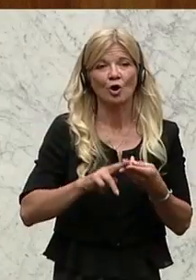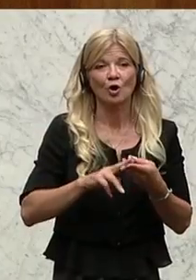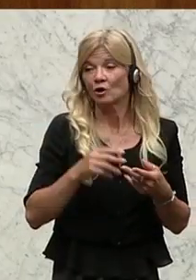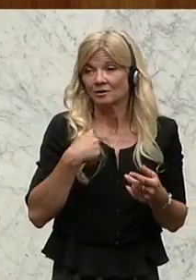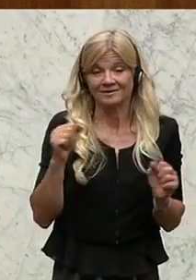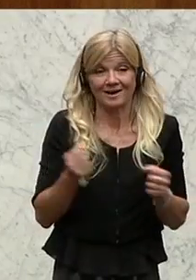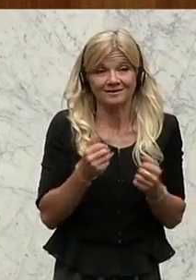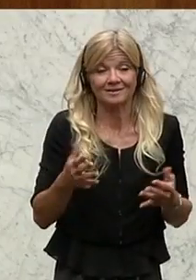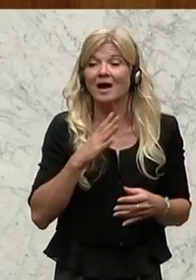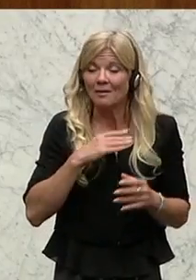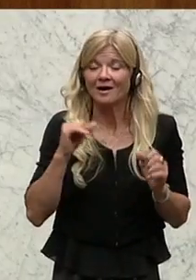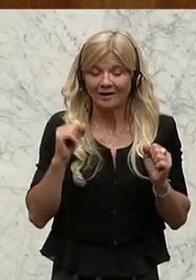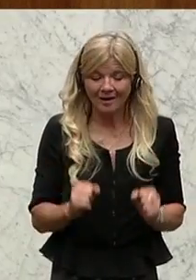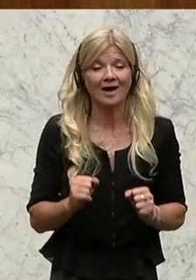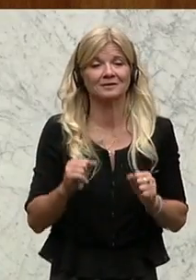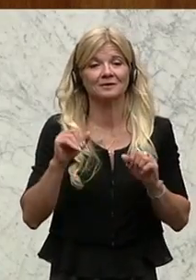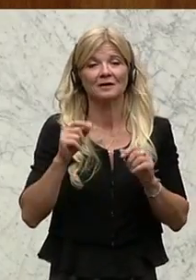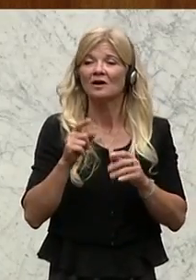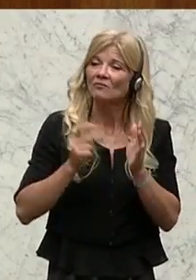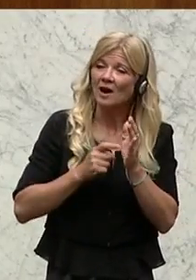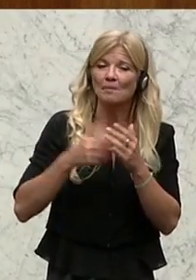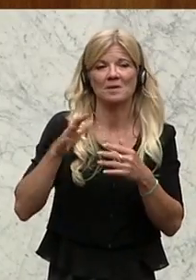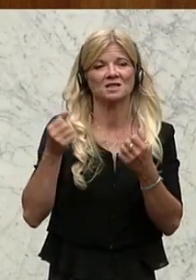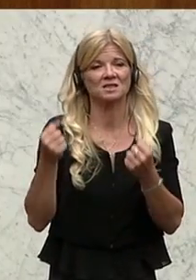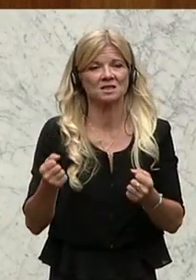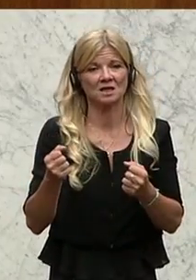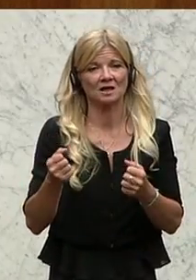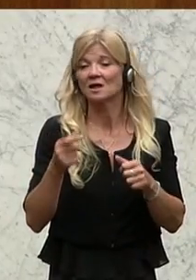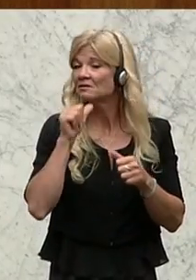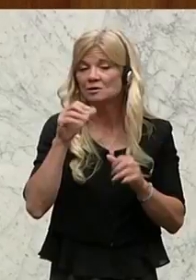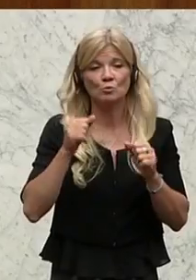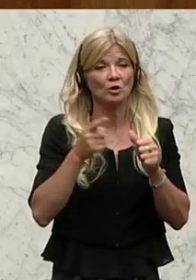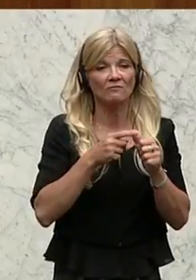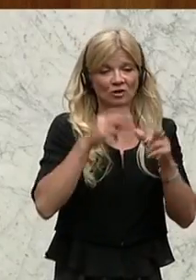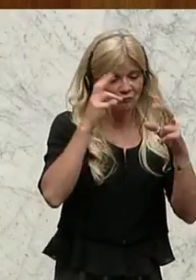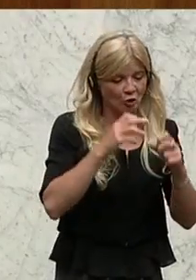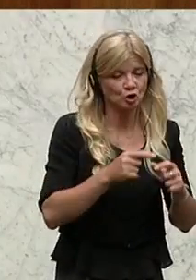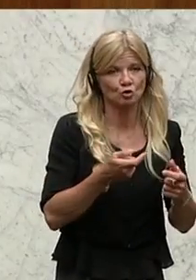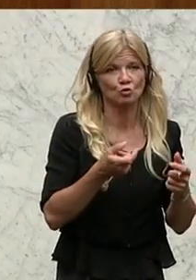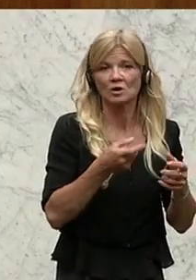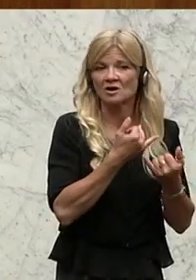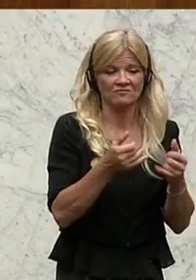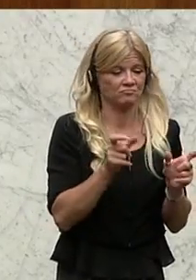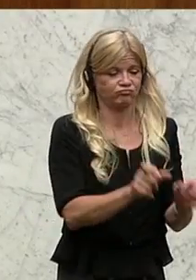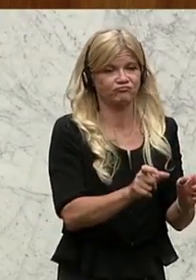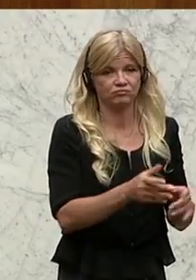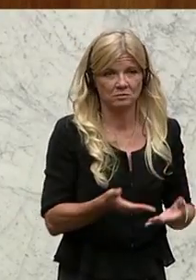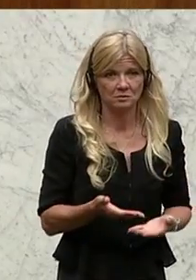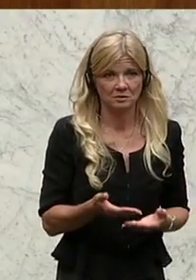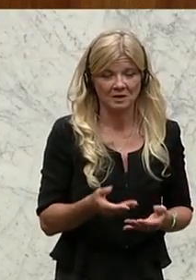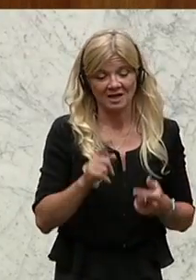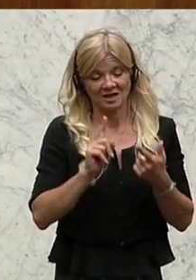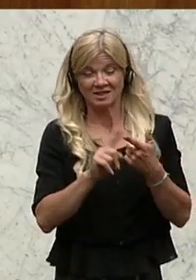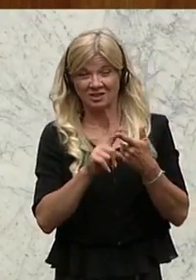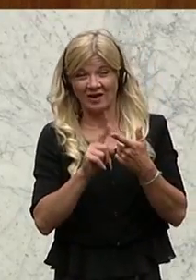Das wäre nicht möglich, wenn wir diese Forschung unterbinden. Der zweite Punkt ist, und da geht es jetzt nicht um die Kern- und